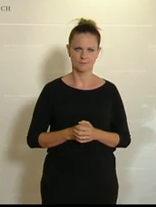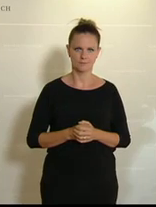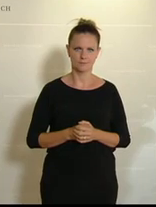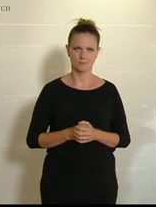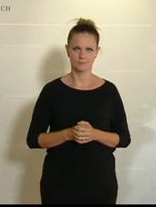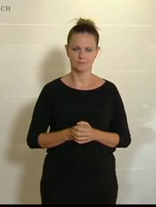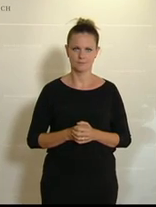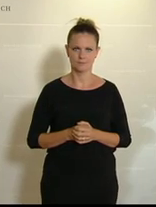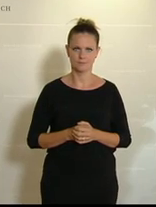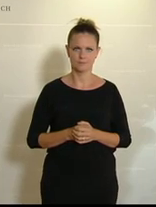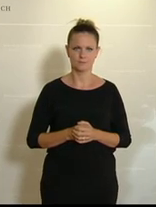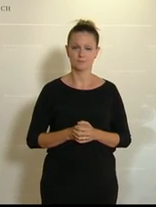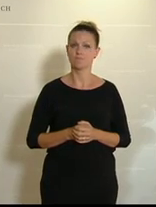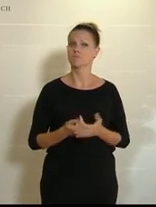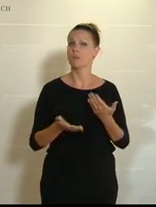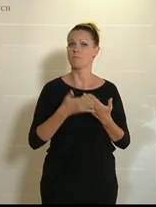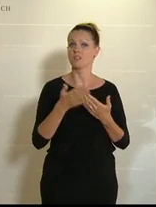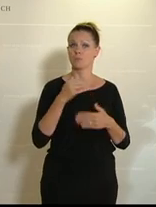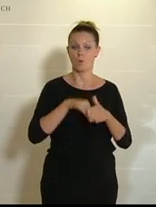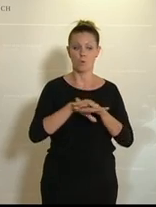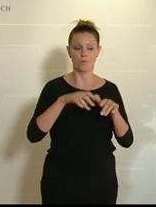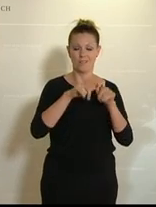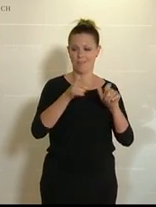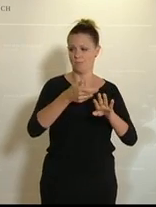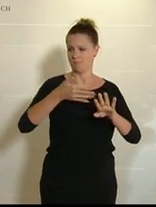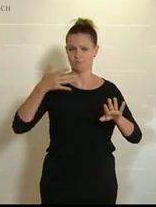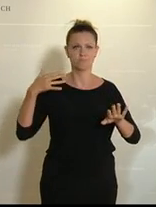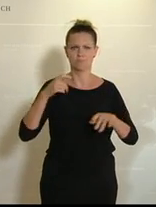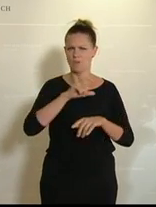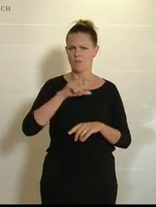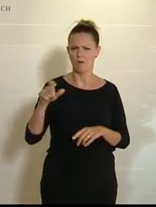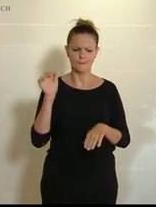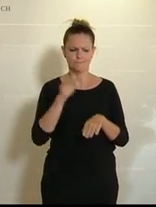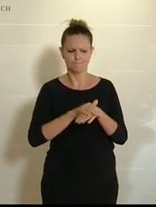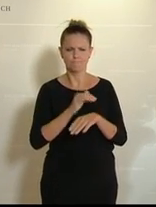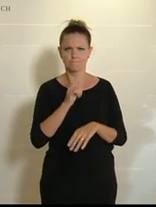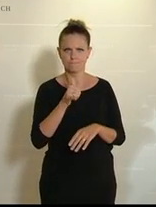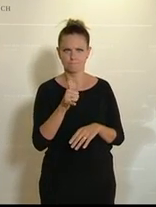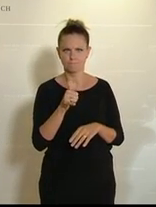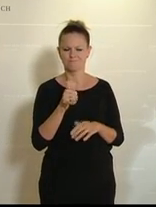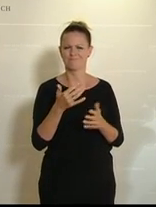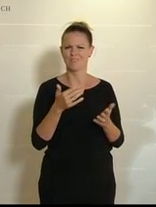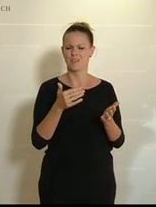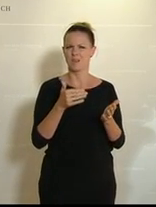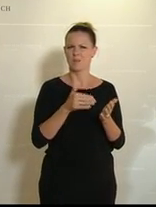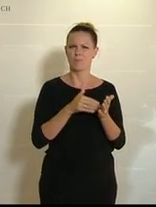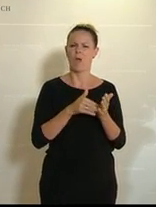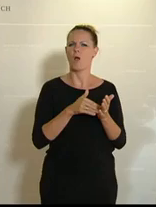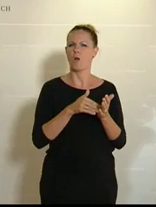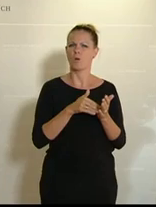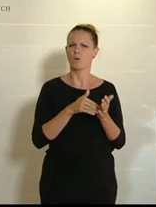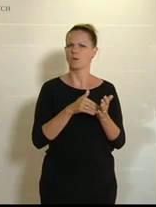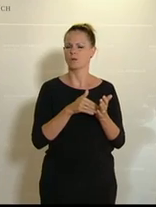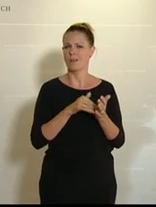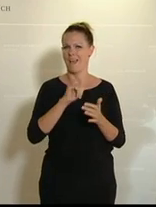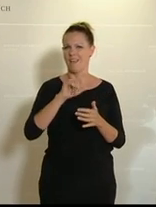Ein Beispiel. Unternehmen haben in den letzten Wochen festgestellt, dass sie Nachrüstungsbedarf haben in Bezug